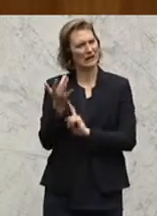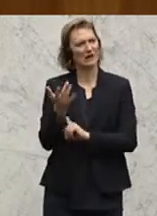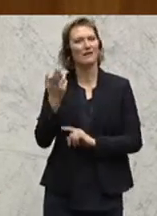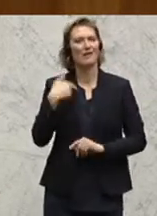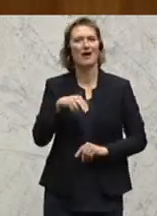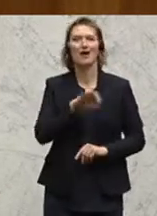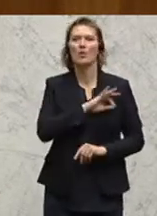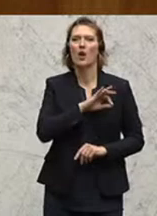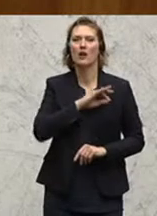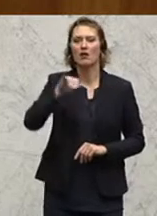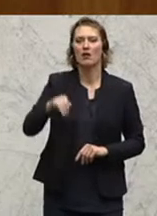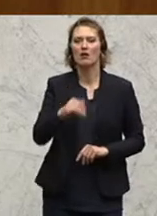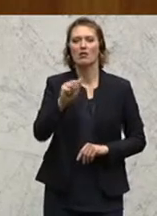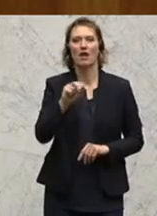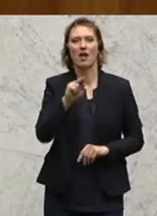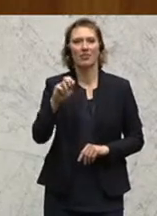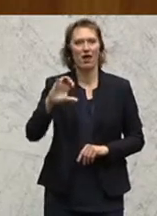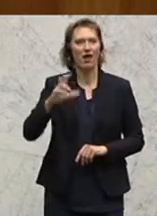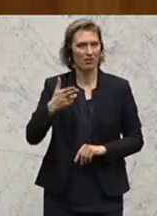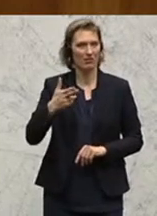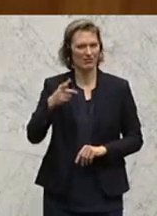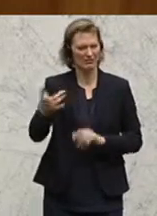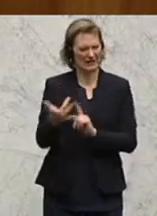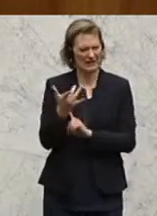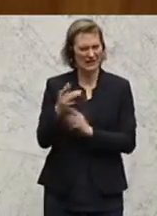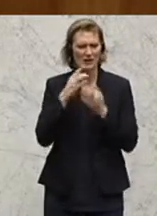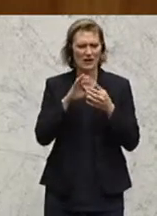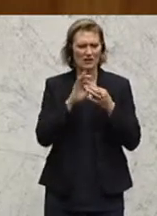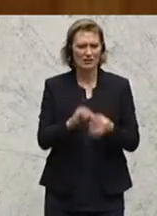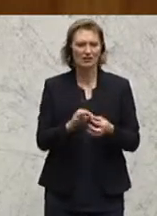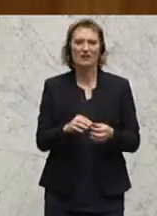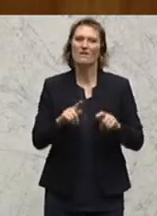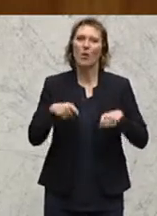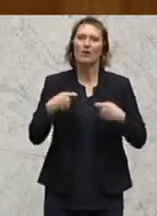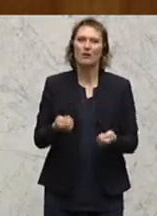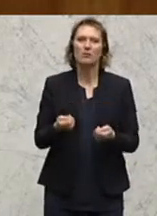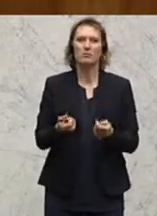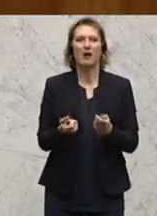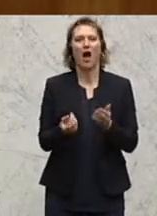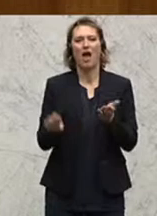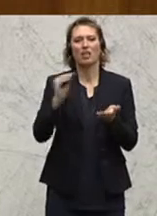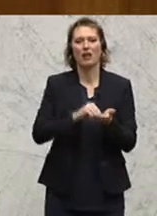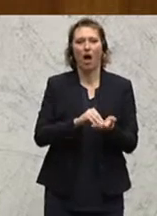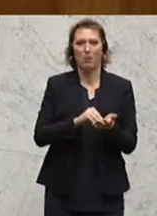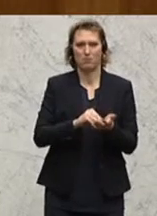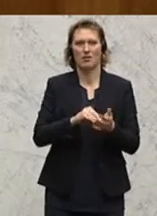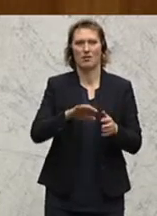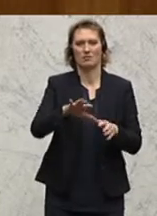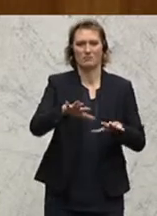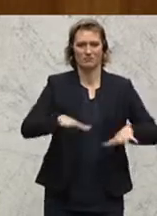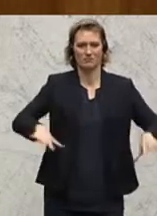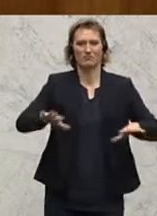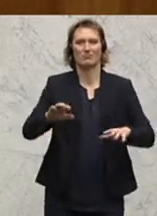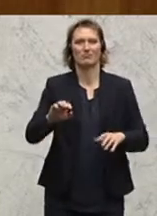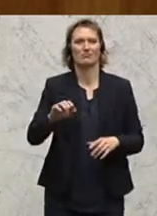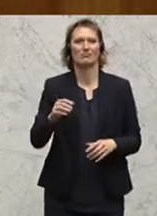aufgreifen. Er hat ja begrittelt, dass es hier an den geografischen Angaben beziehungsweise auch beim Armer Gütesiegel